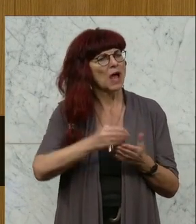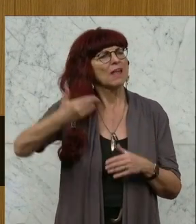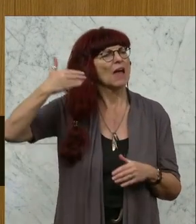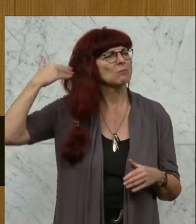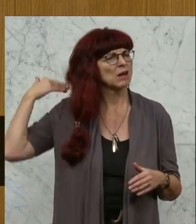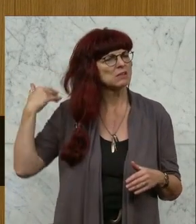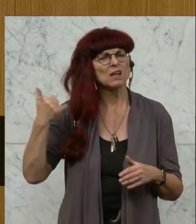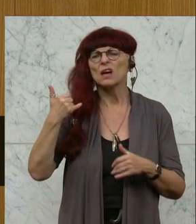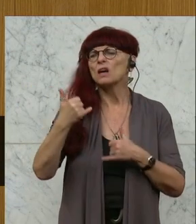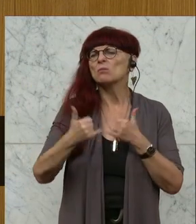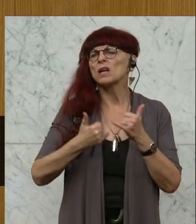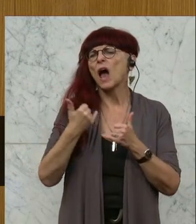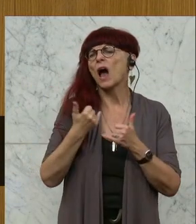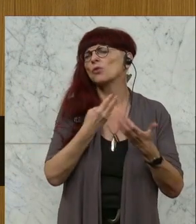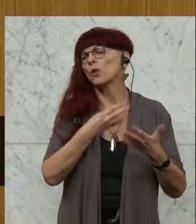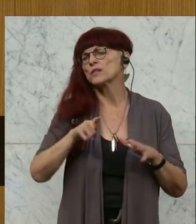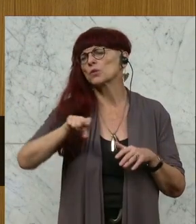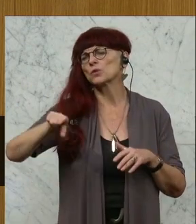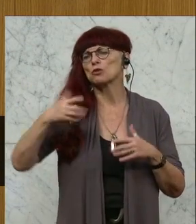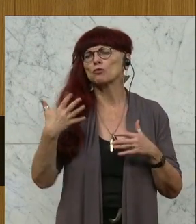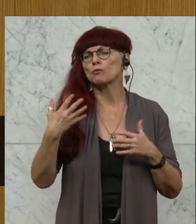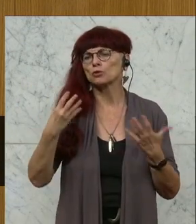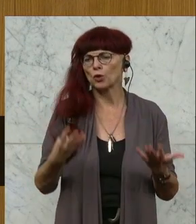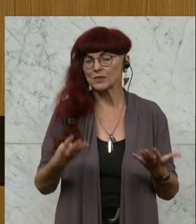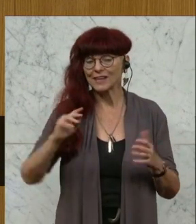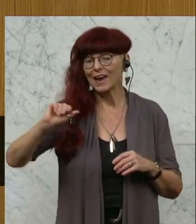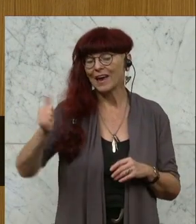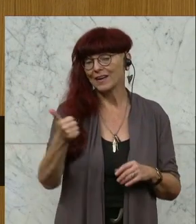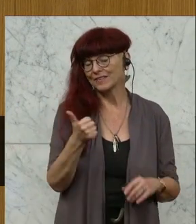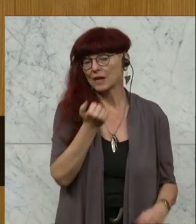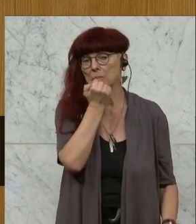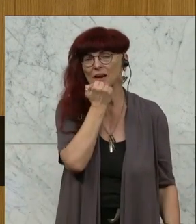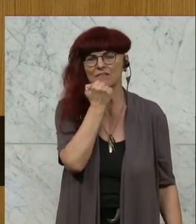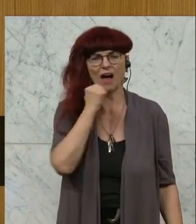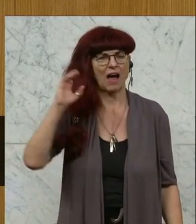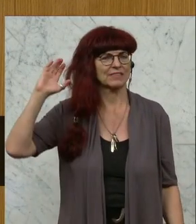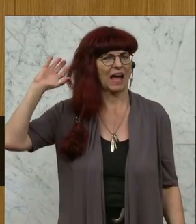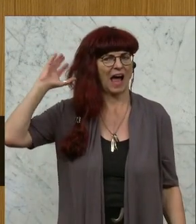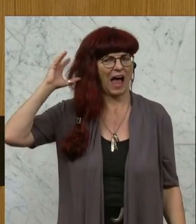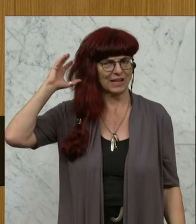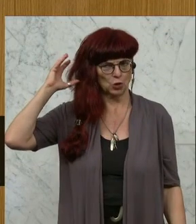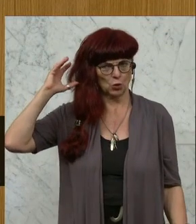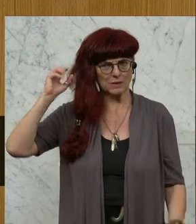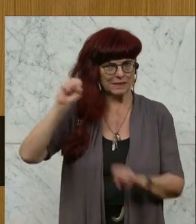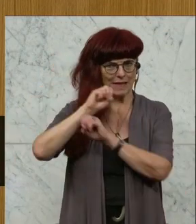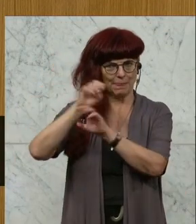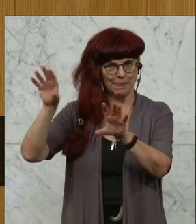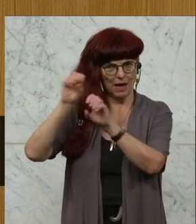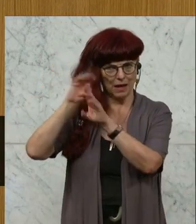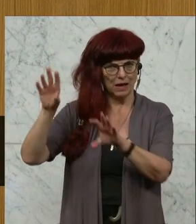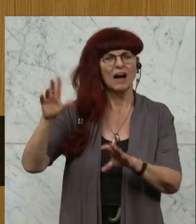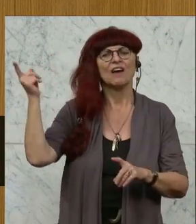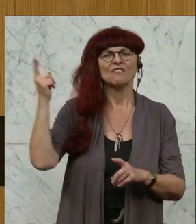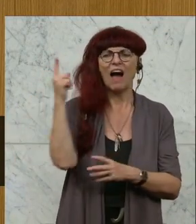Jahr 1995 der erste Privatradiosender mit Antenne Steiermark on air gegangen ist.